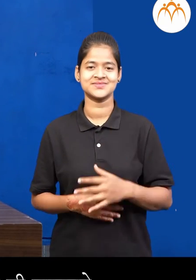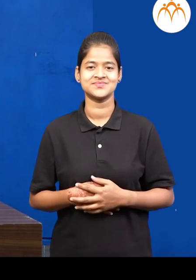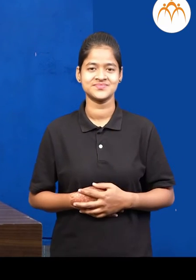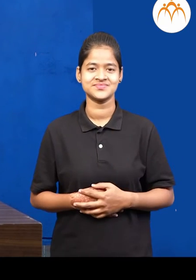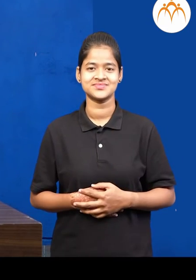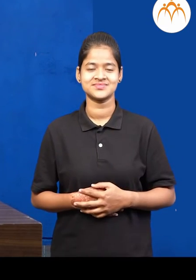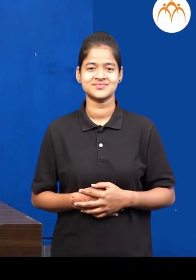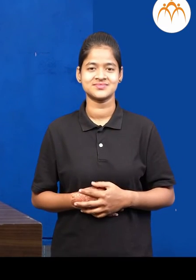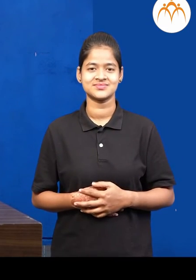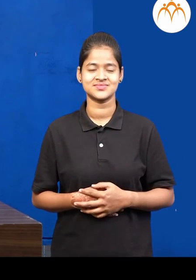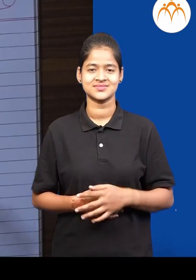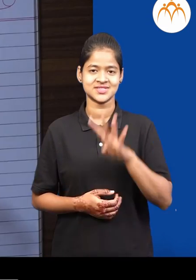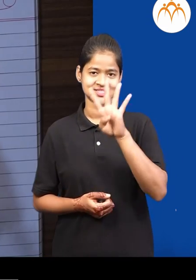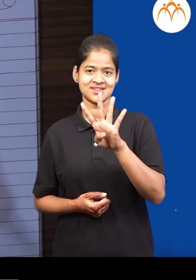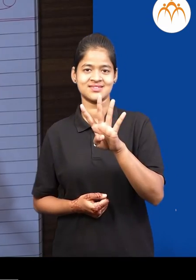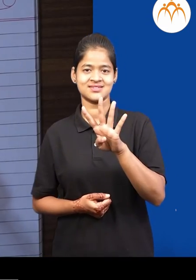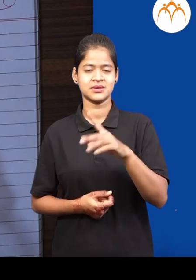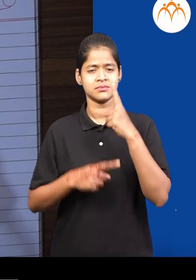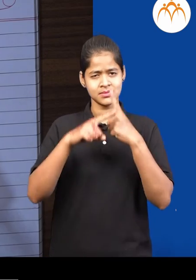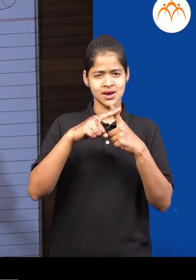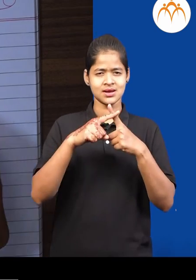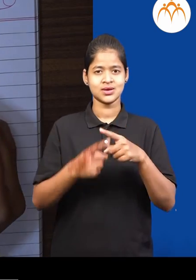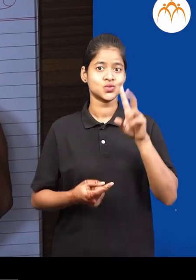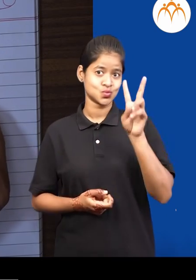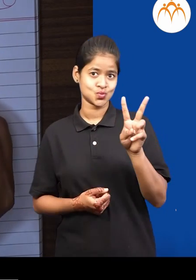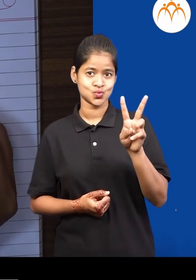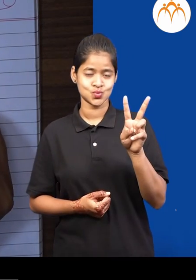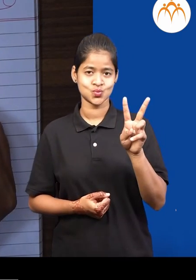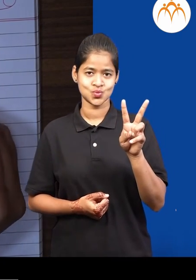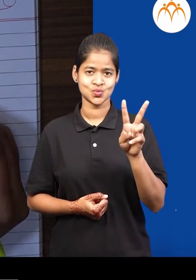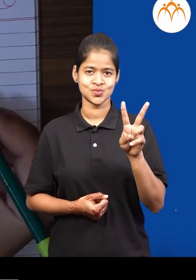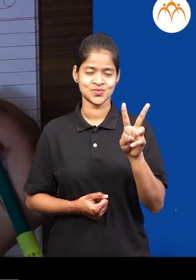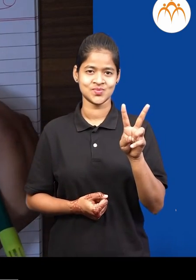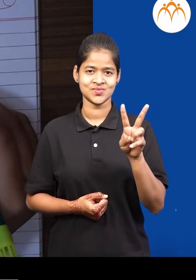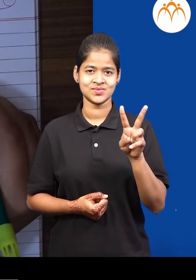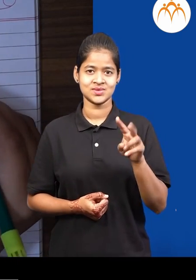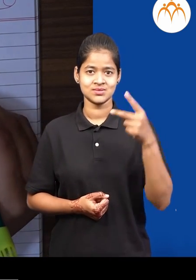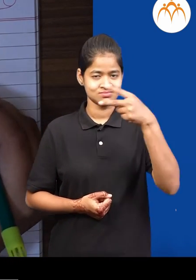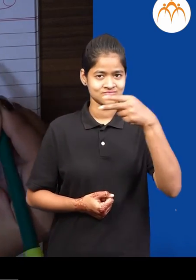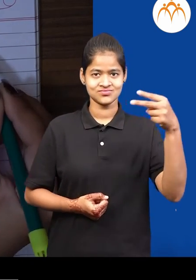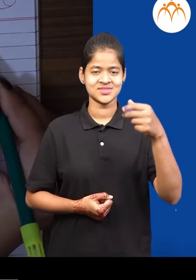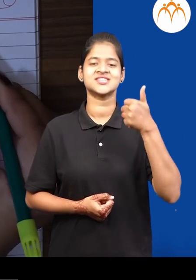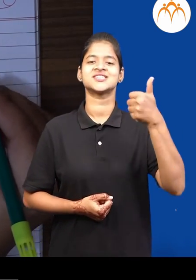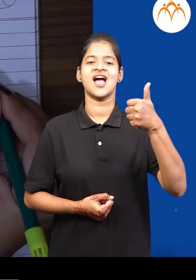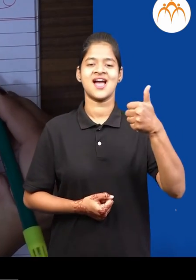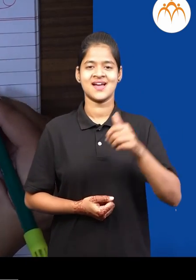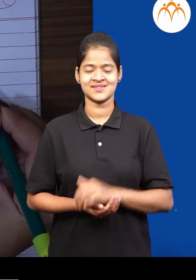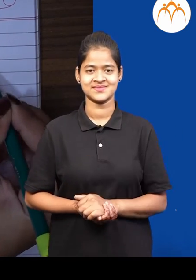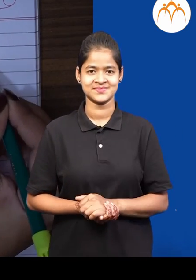जाले चार अधिक दोन जाले